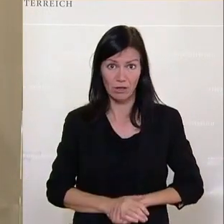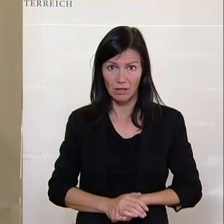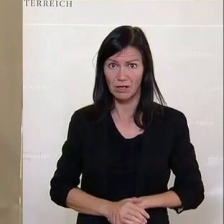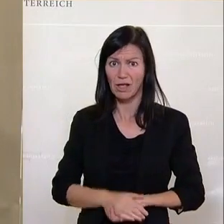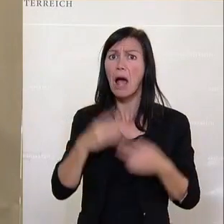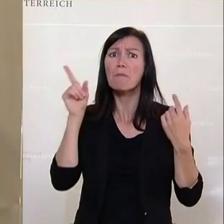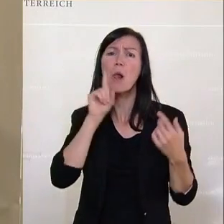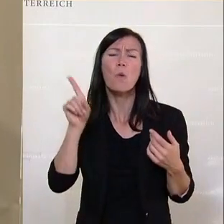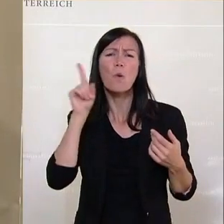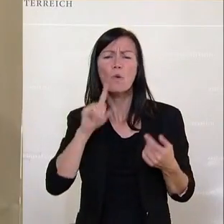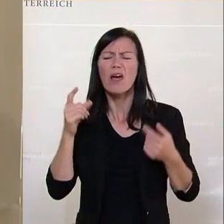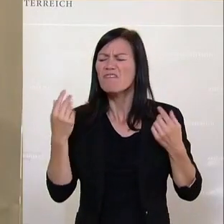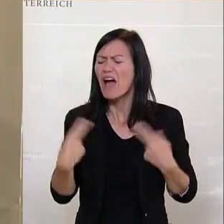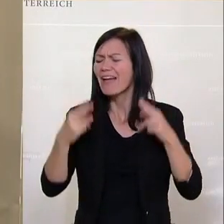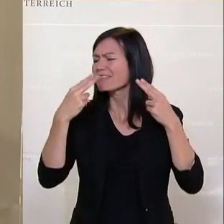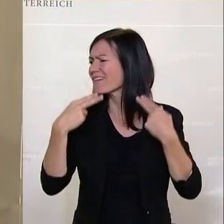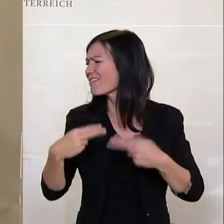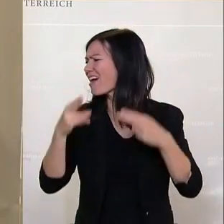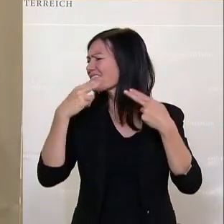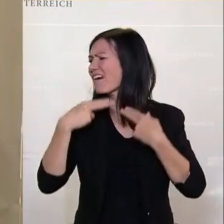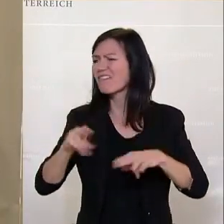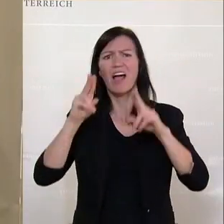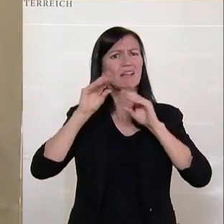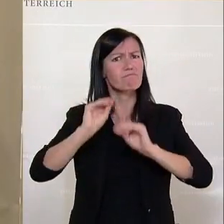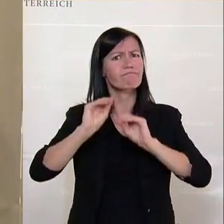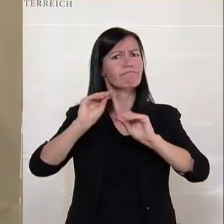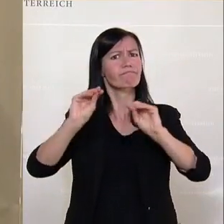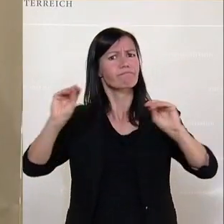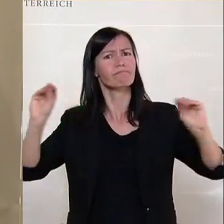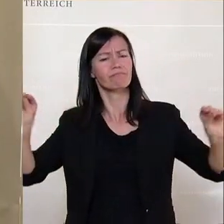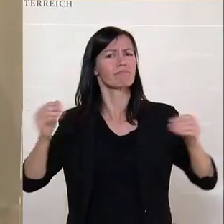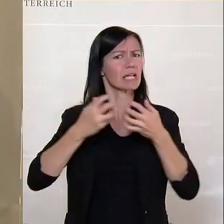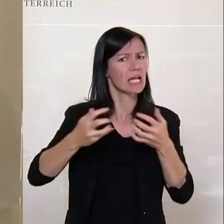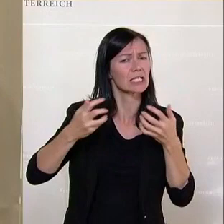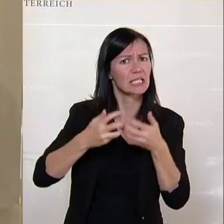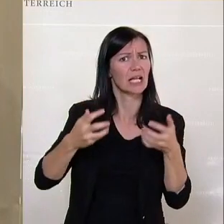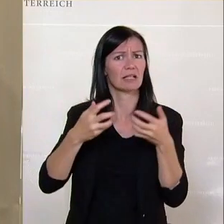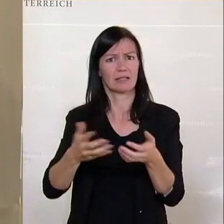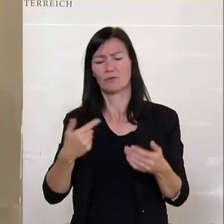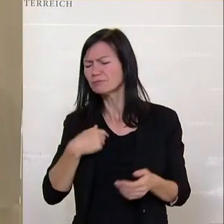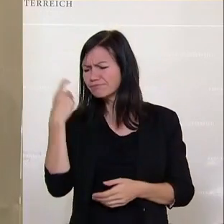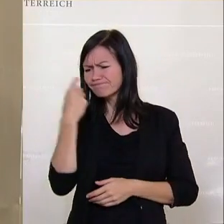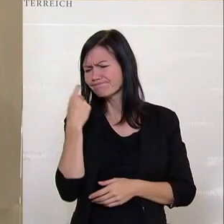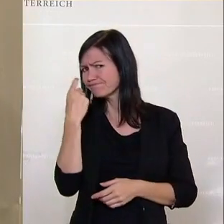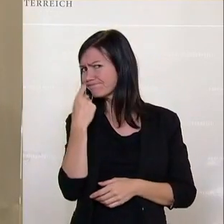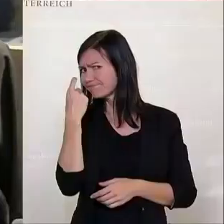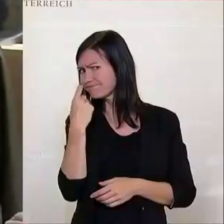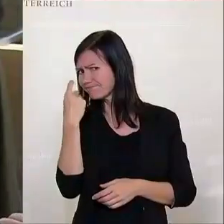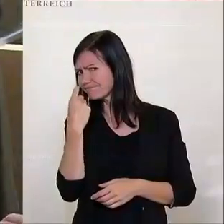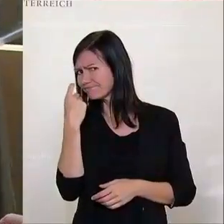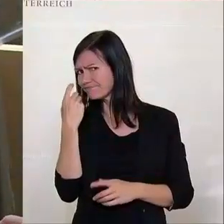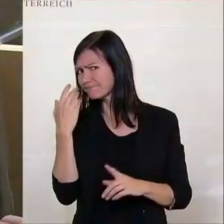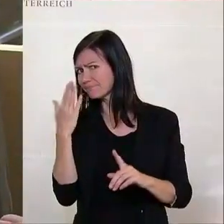Lügenmaschinerie weiter und weiter. Und was mich bedenklich stimmt bei diesem Zugrichtung